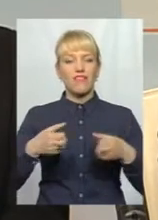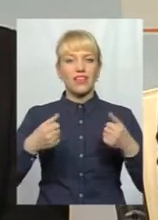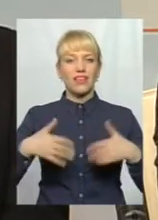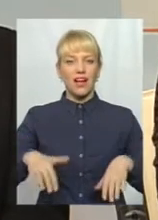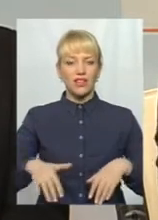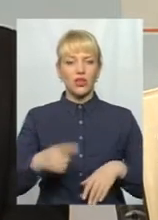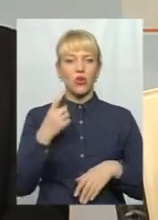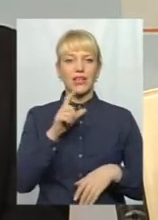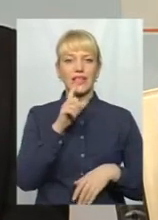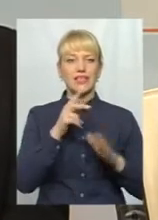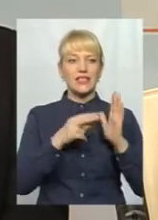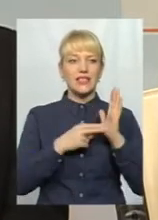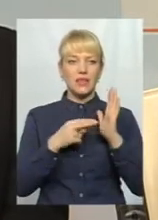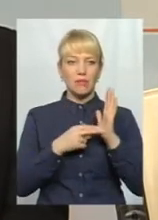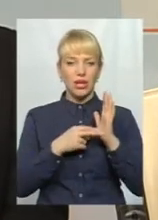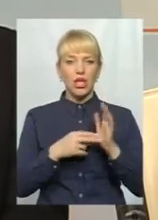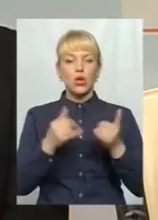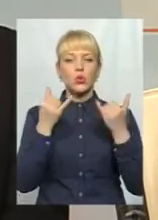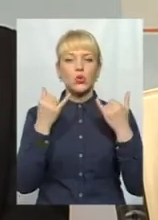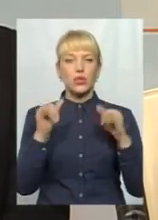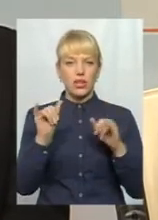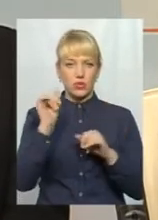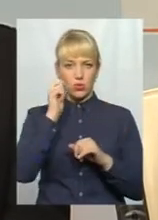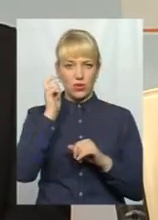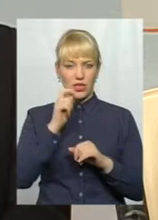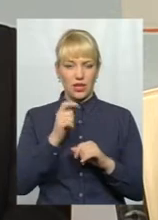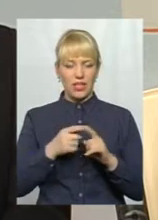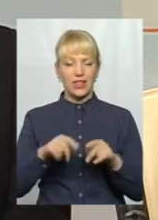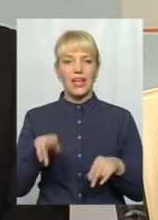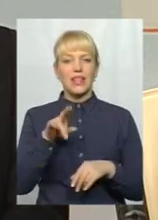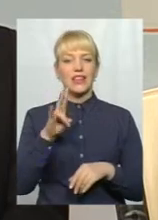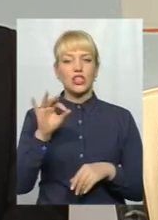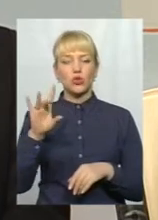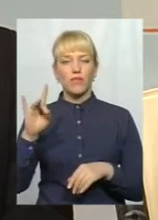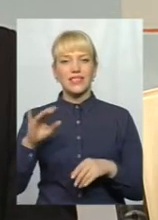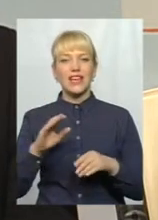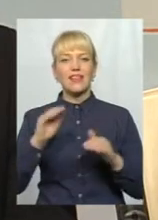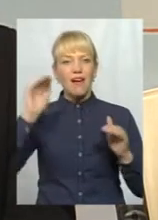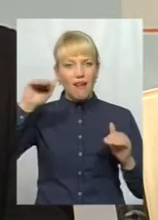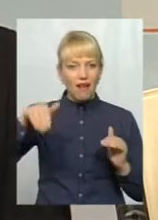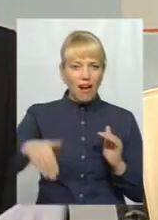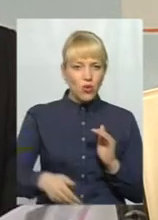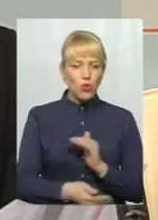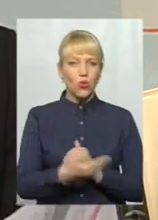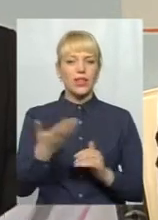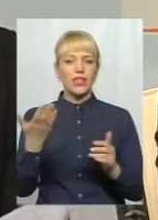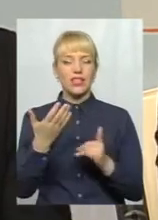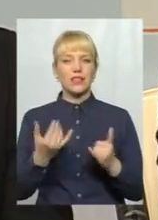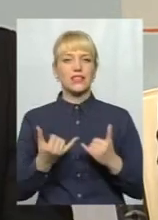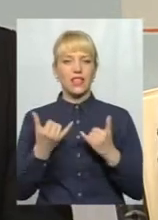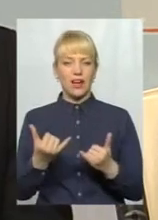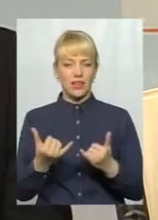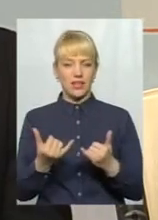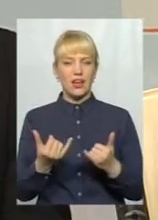чудес України, Дністровський каньйон, заради отримання електроенергії, яка, загальні цифри всі